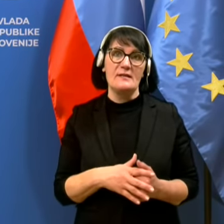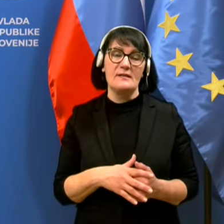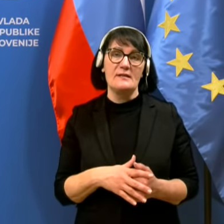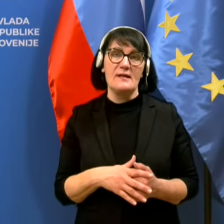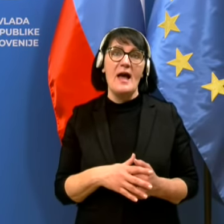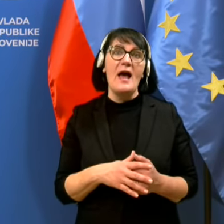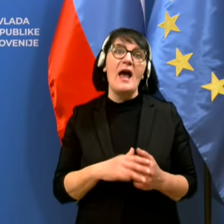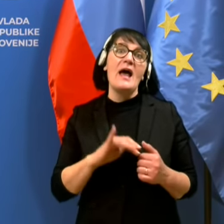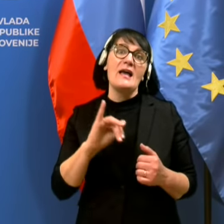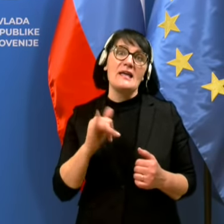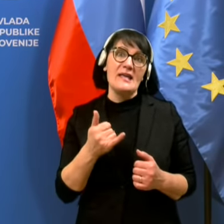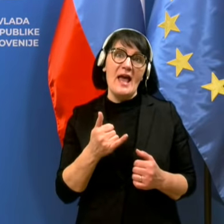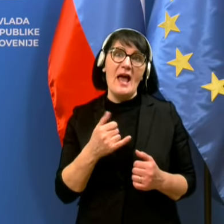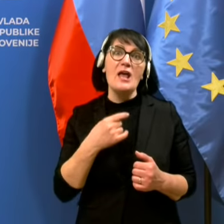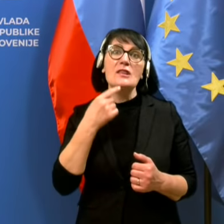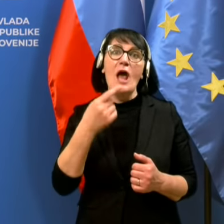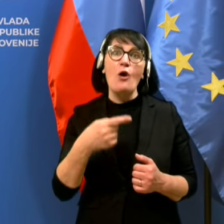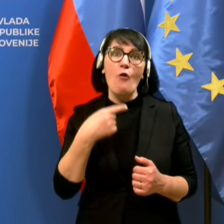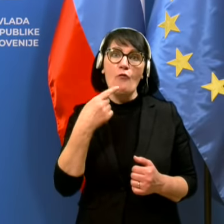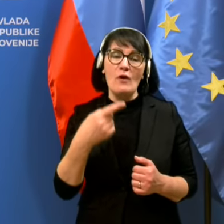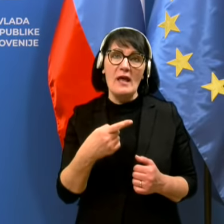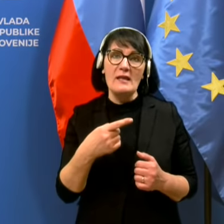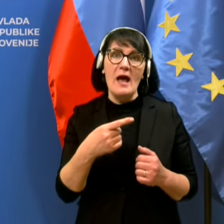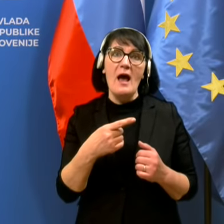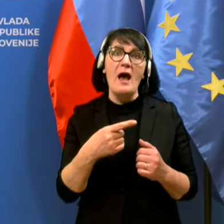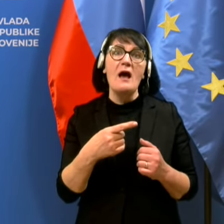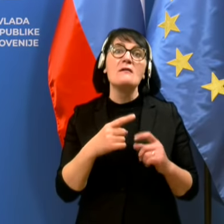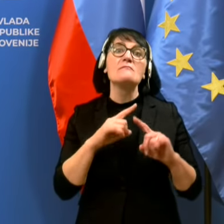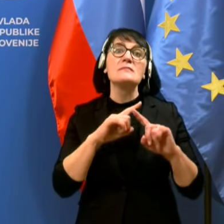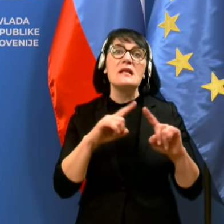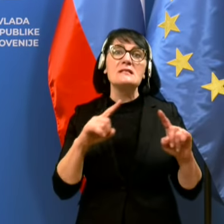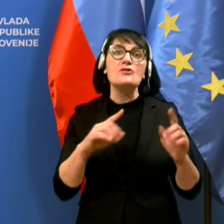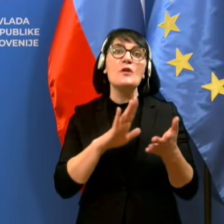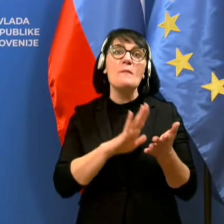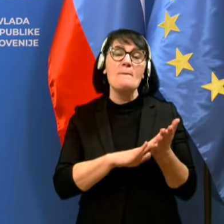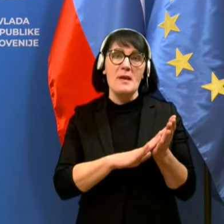seveda nagovorjena s številnimi primeri, ki